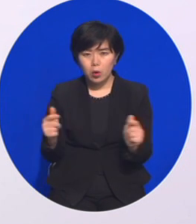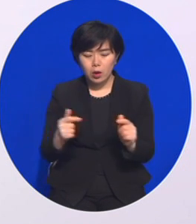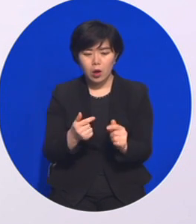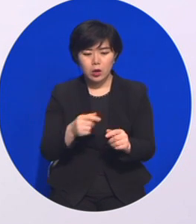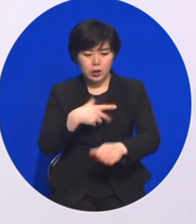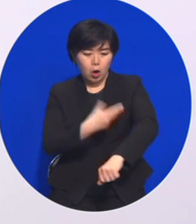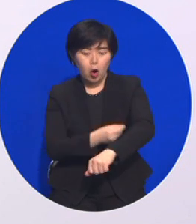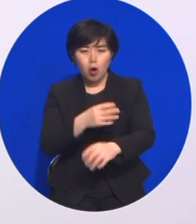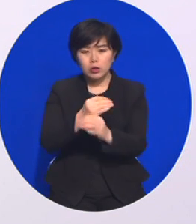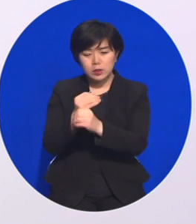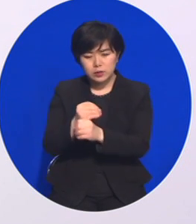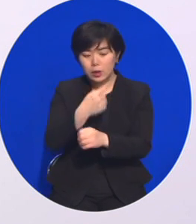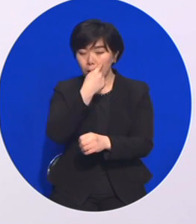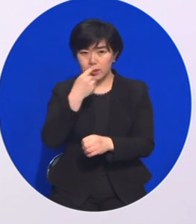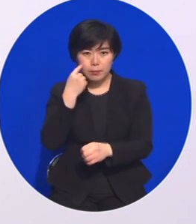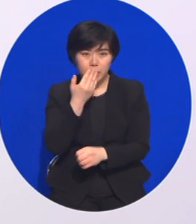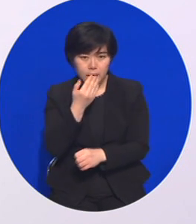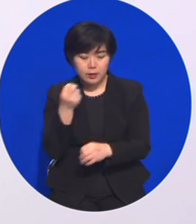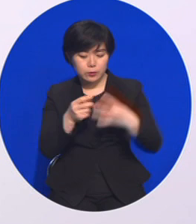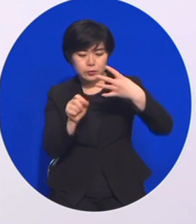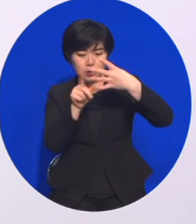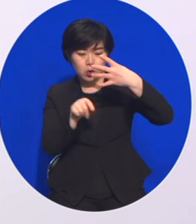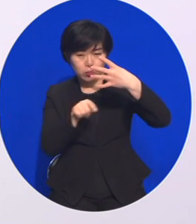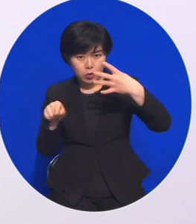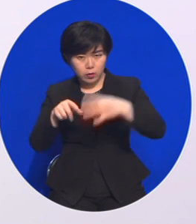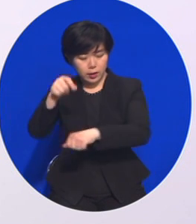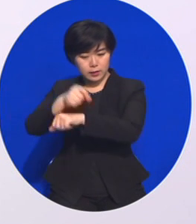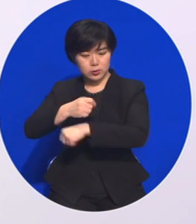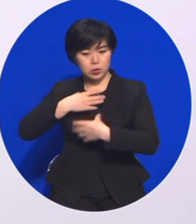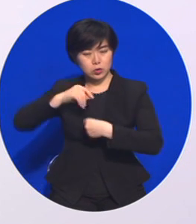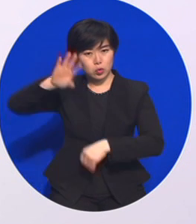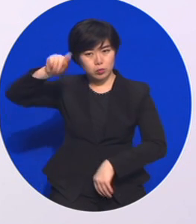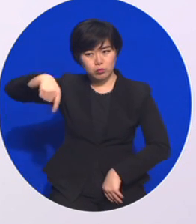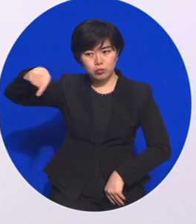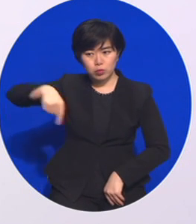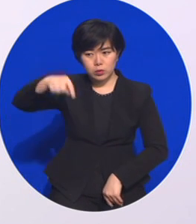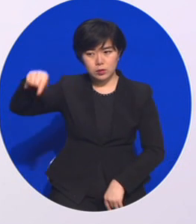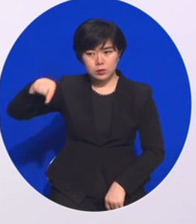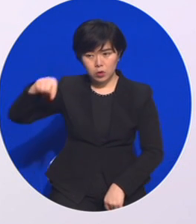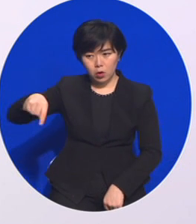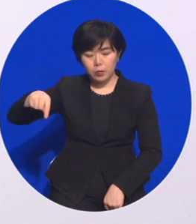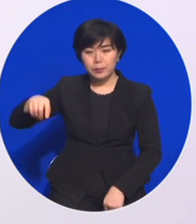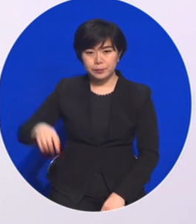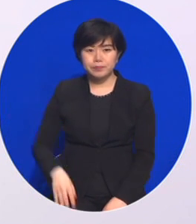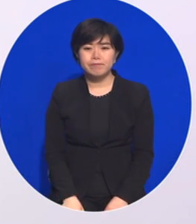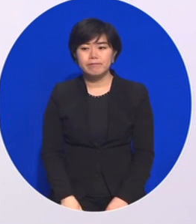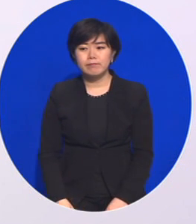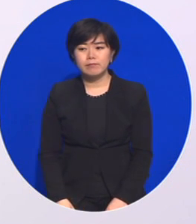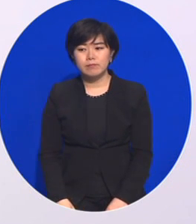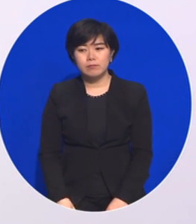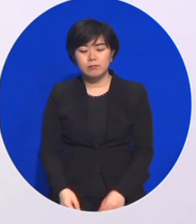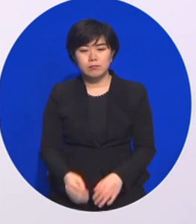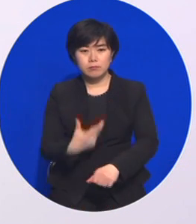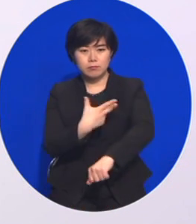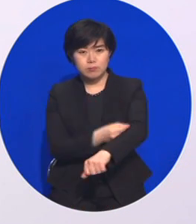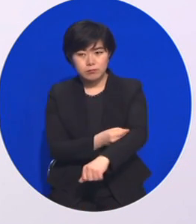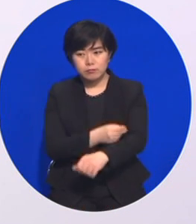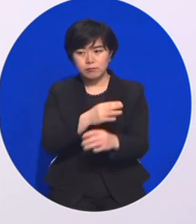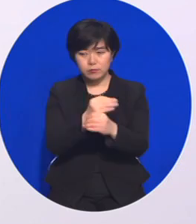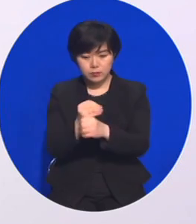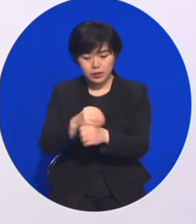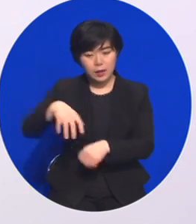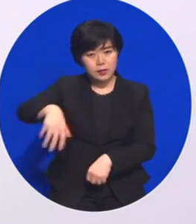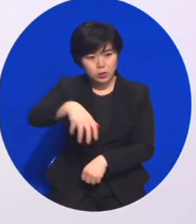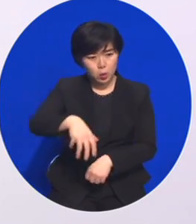점차 확대하고, 4월부터 행정안전부 국가비서서비스와 연계해 예방접종 시기, 장소,